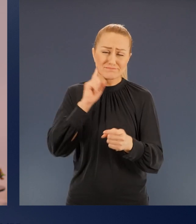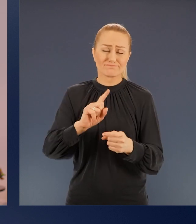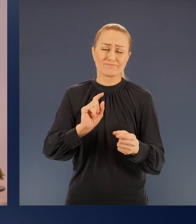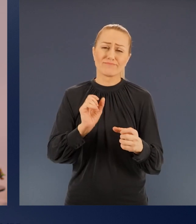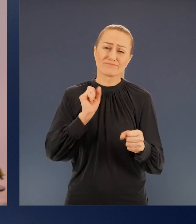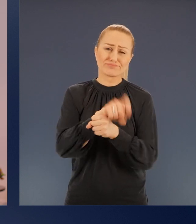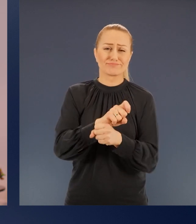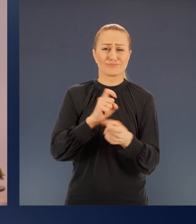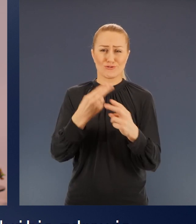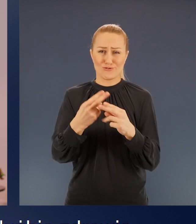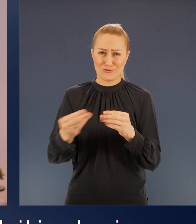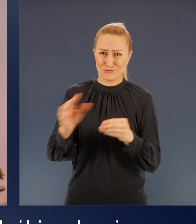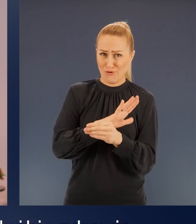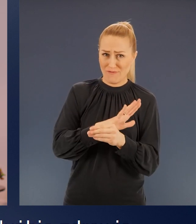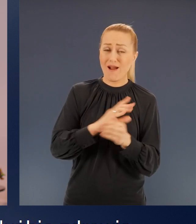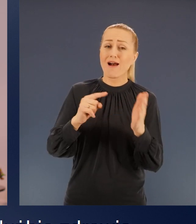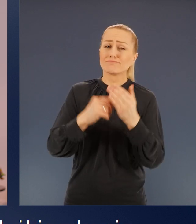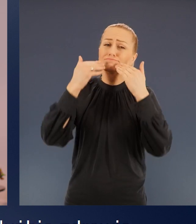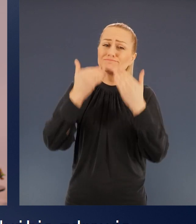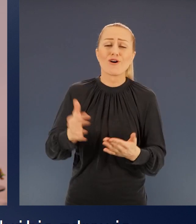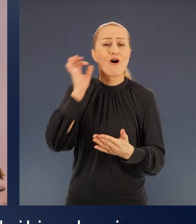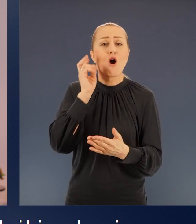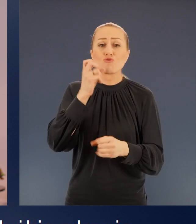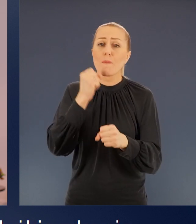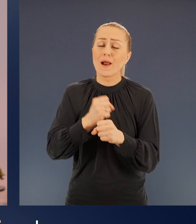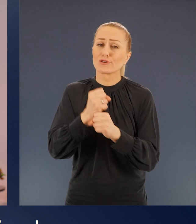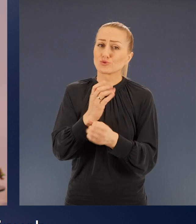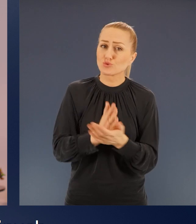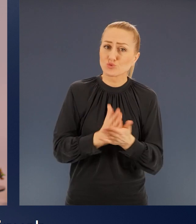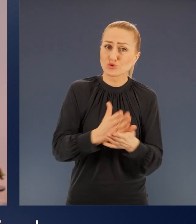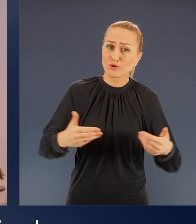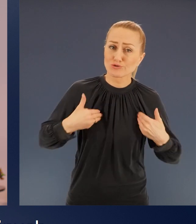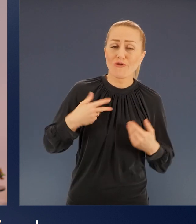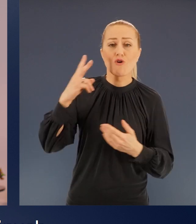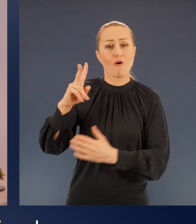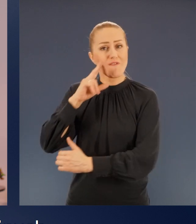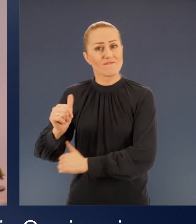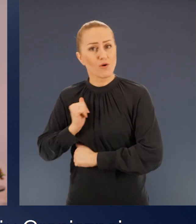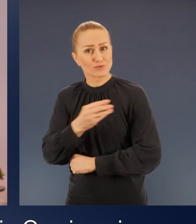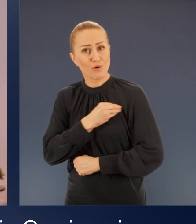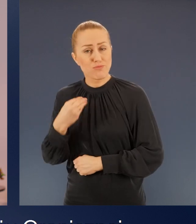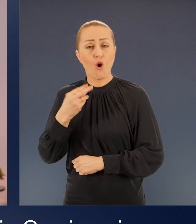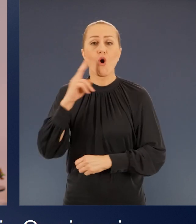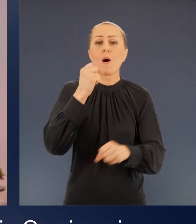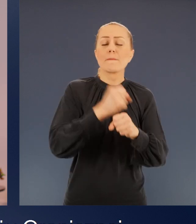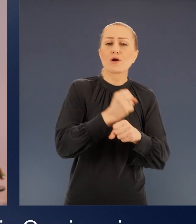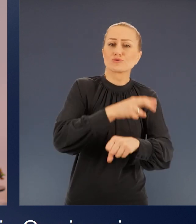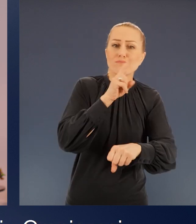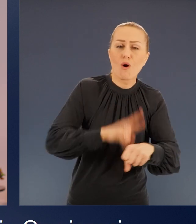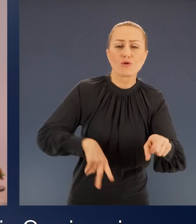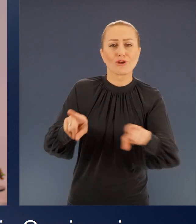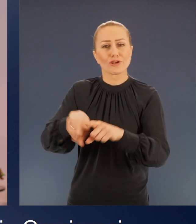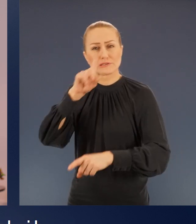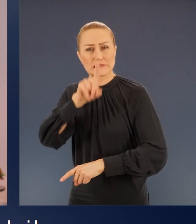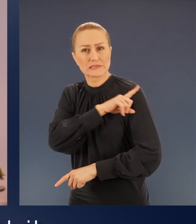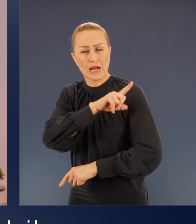zagrożeniem. Dziękuję Paniom pracującym w Służbie Zdrowia, służącym w Siłach Zbrojnych, funkcjonariuszkom Policji i Straży